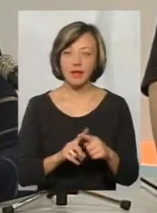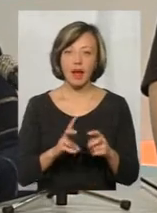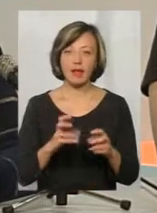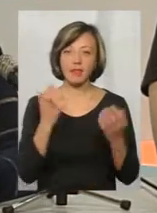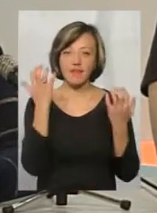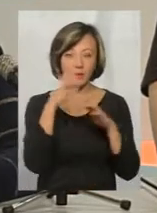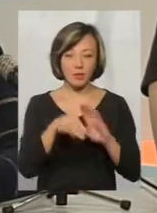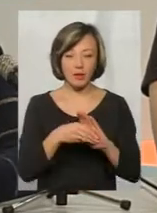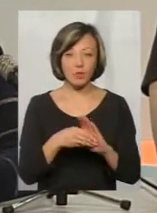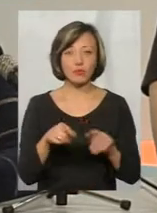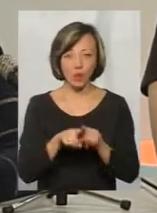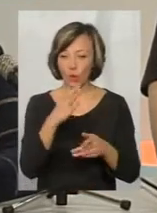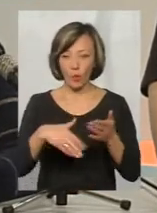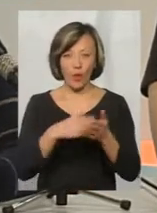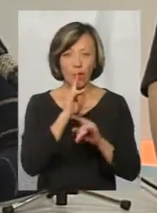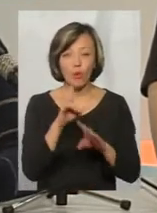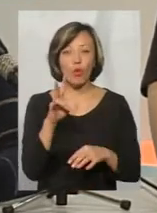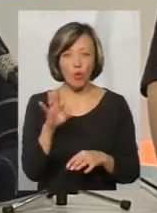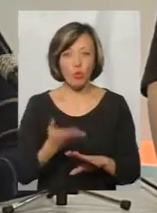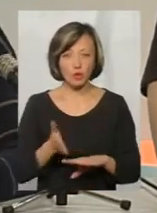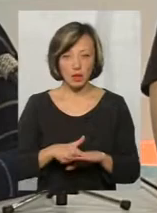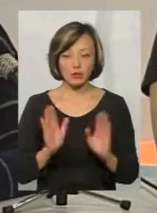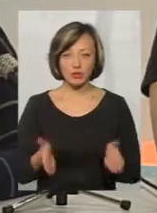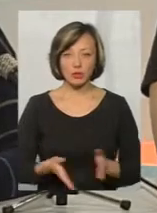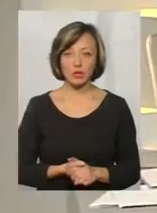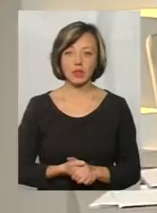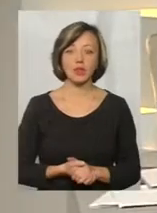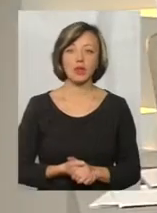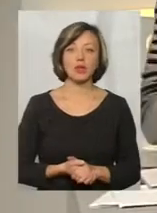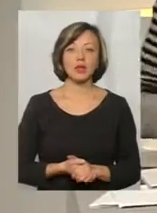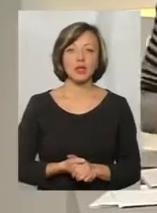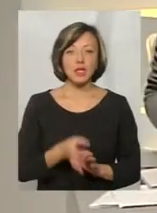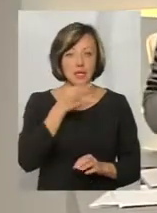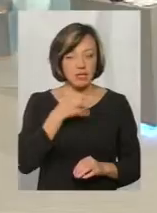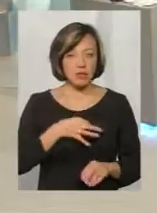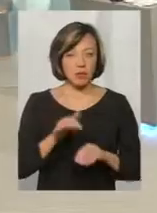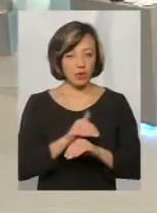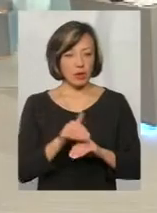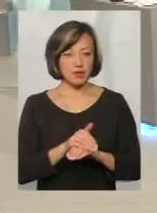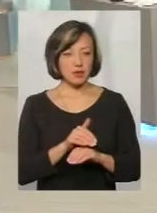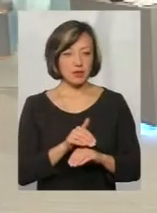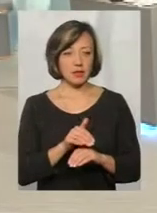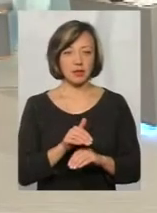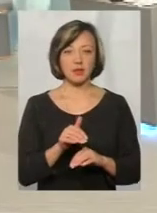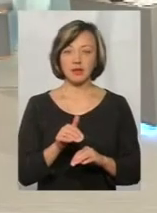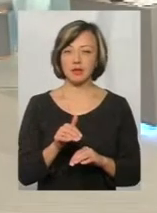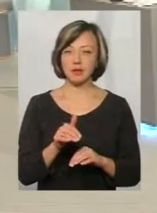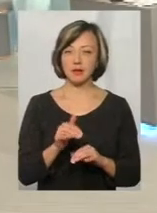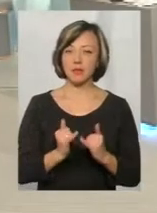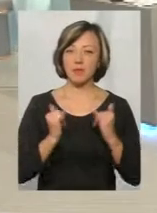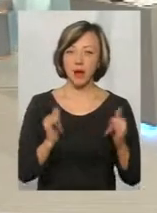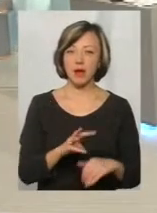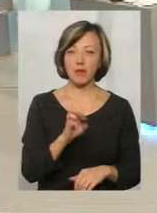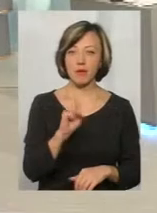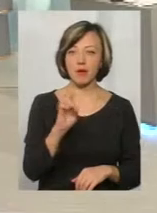підкуп ця система, але вона суттєво його ускладнює. Скажіть, будь ласка, пані Марія, одним